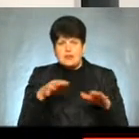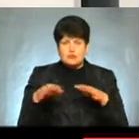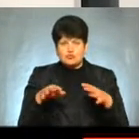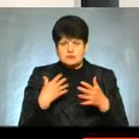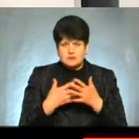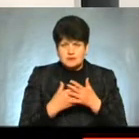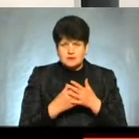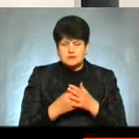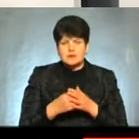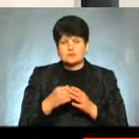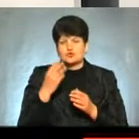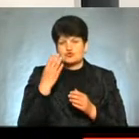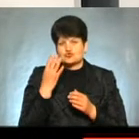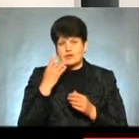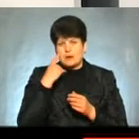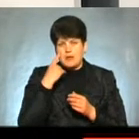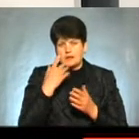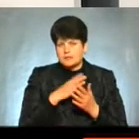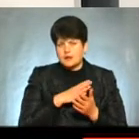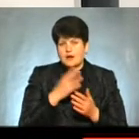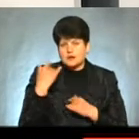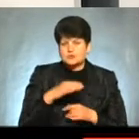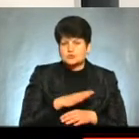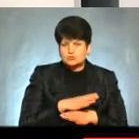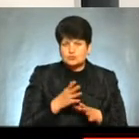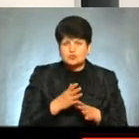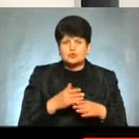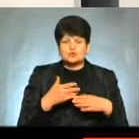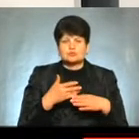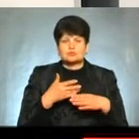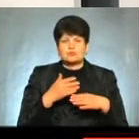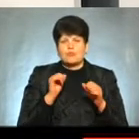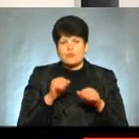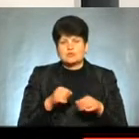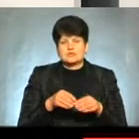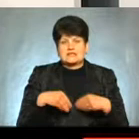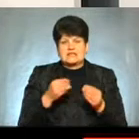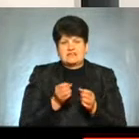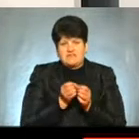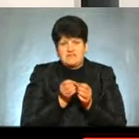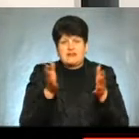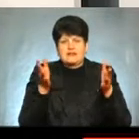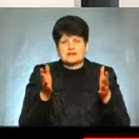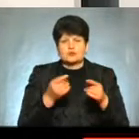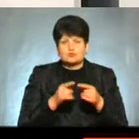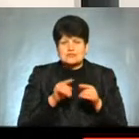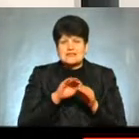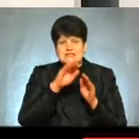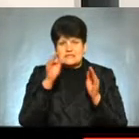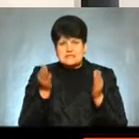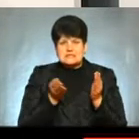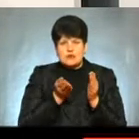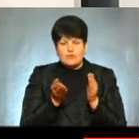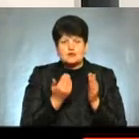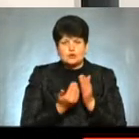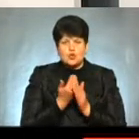від Руменії, йшло Що може дати викид тому цей саркофаг, це